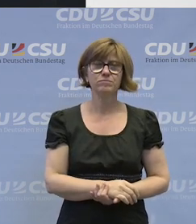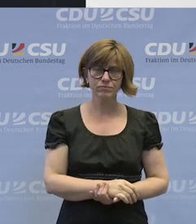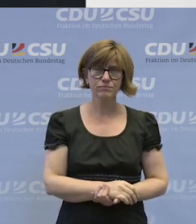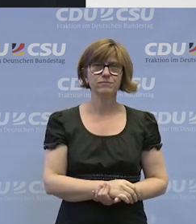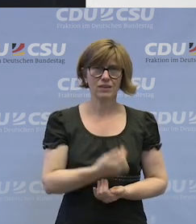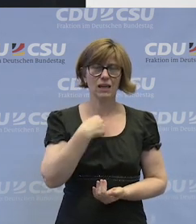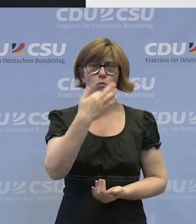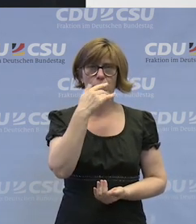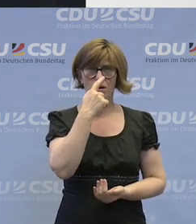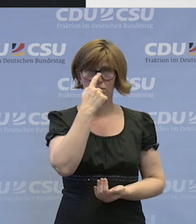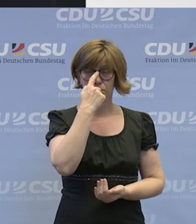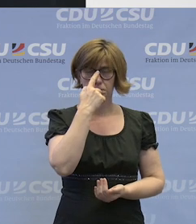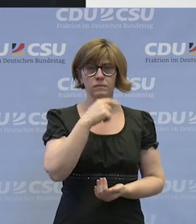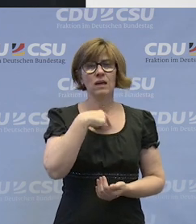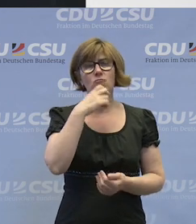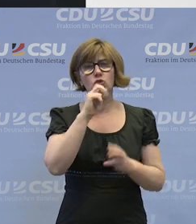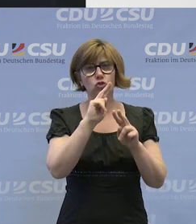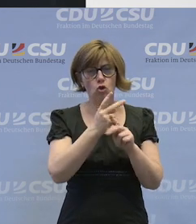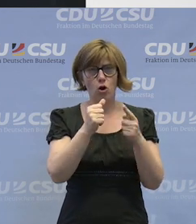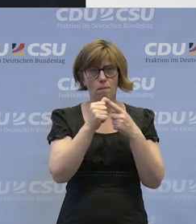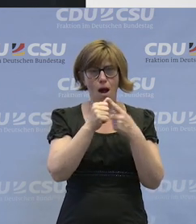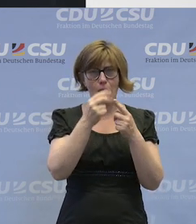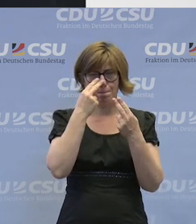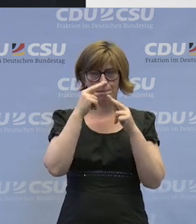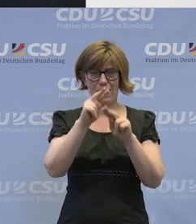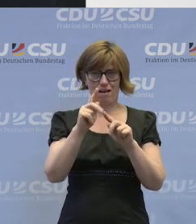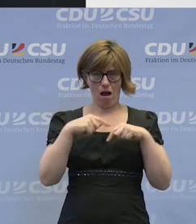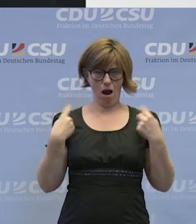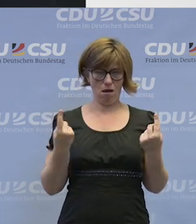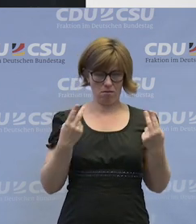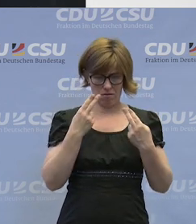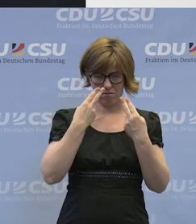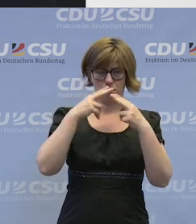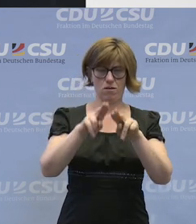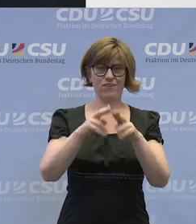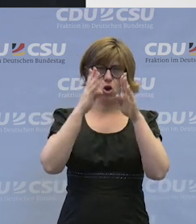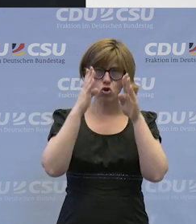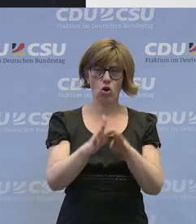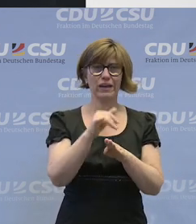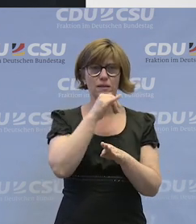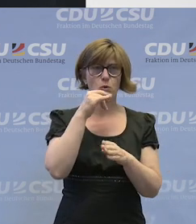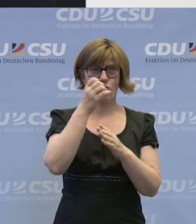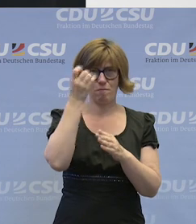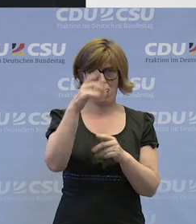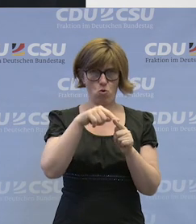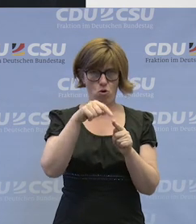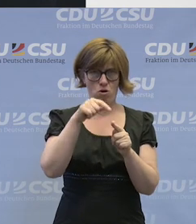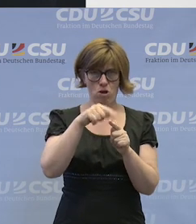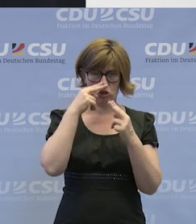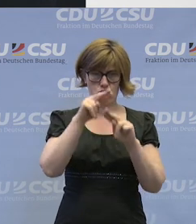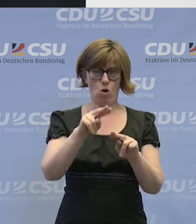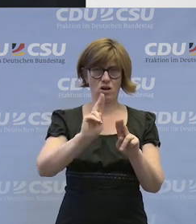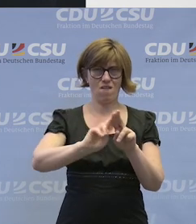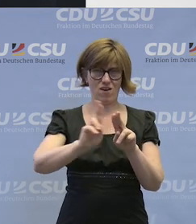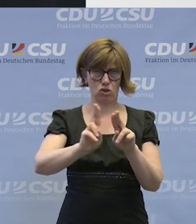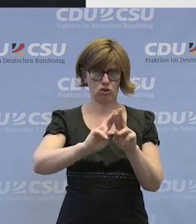ja, ich probiere es. Ich würde gerne nochmal den Blick von uns allen auf die konkrete berufliche Bildung in den